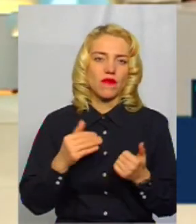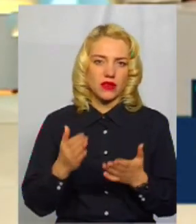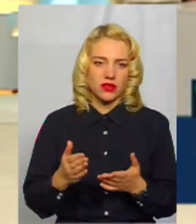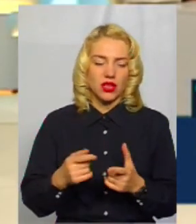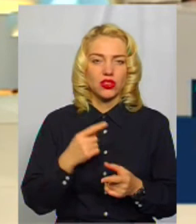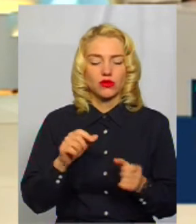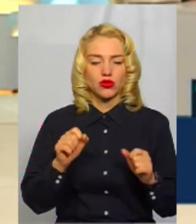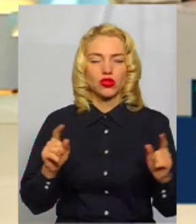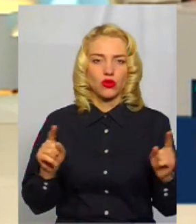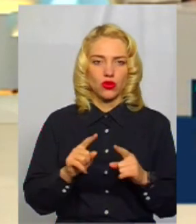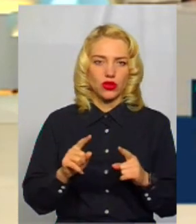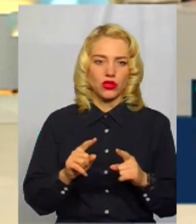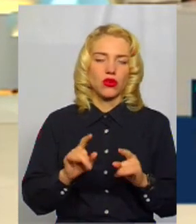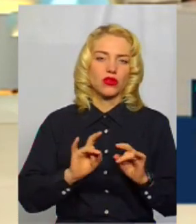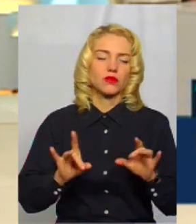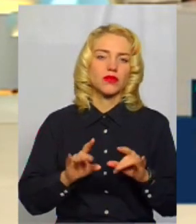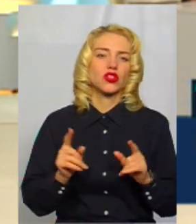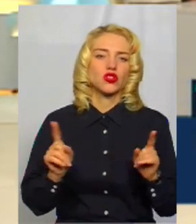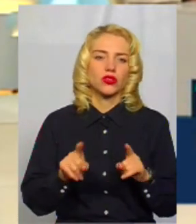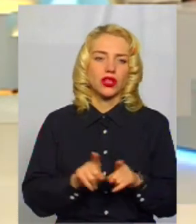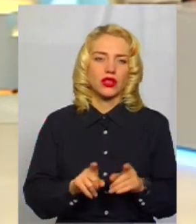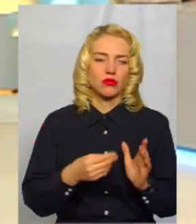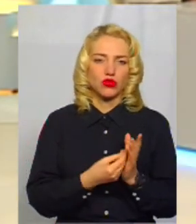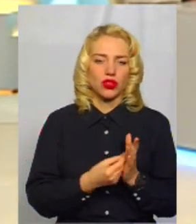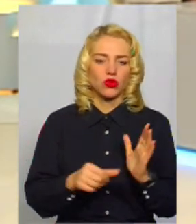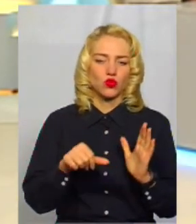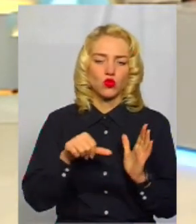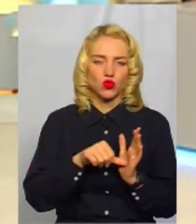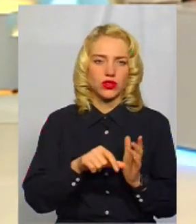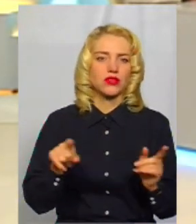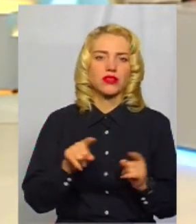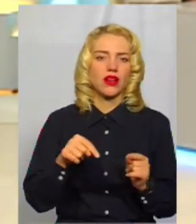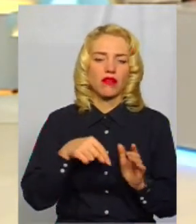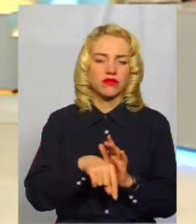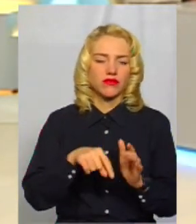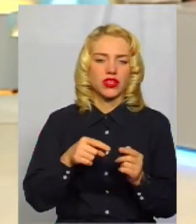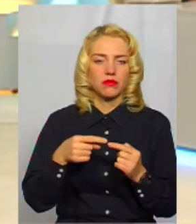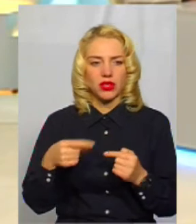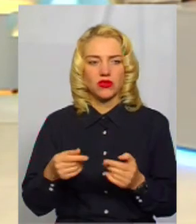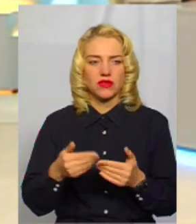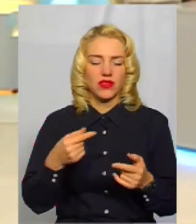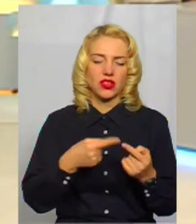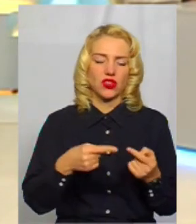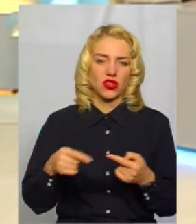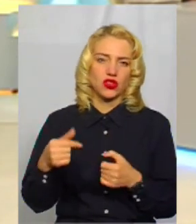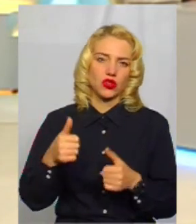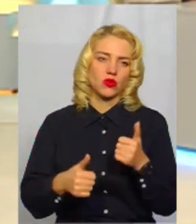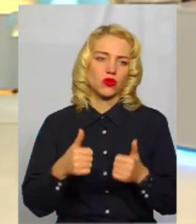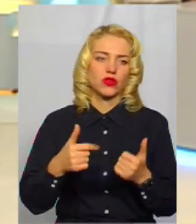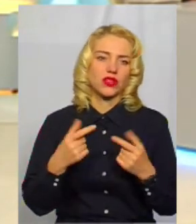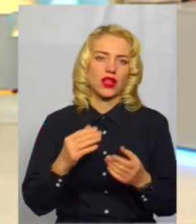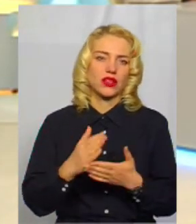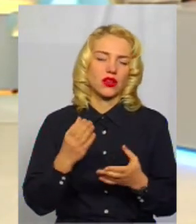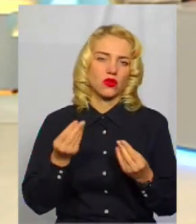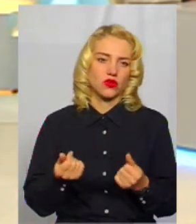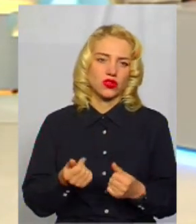Чи можете коротко, лаконічно, просто розповісти, що ж таке бюджет участі? Яка його основна відмінність від всіх остальних конкурсів? Де